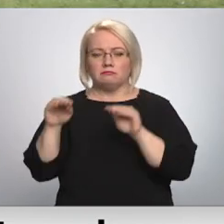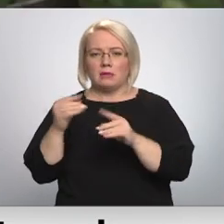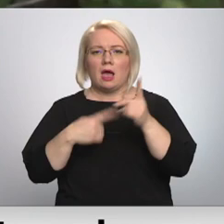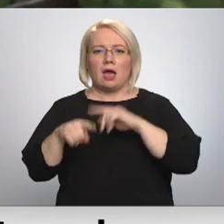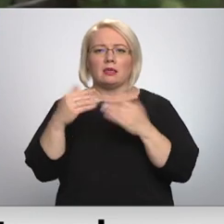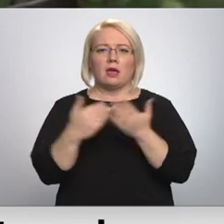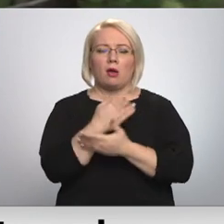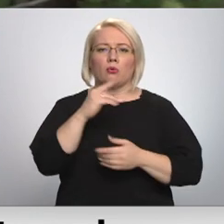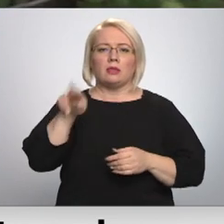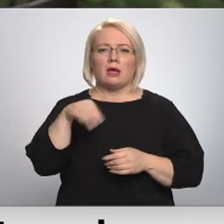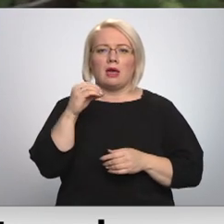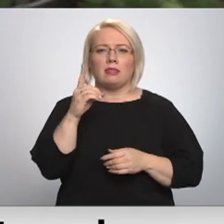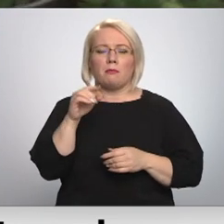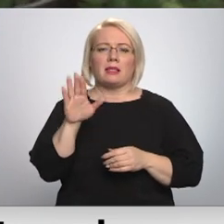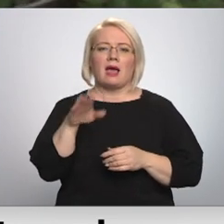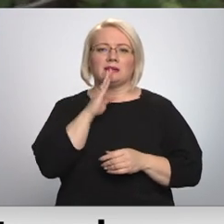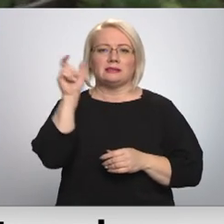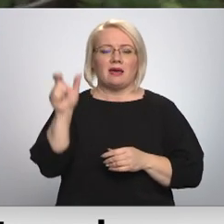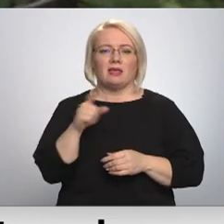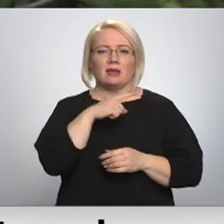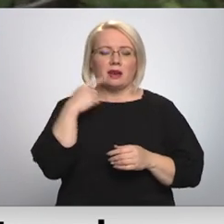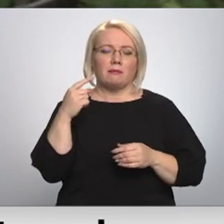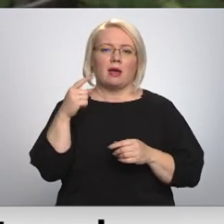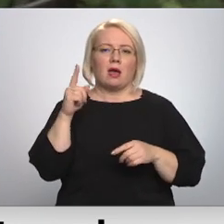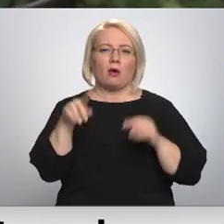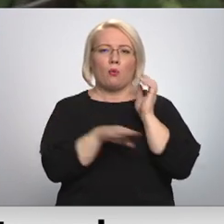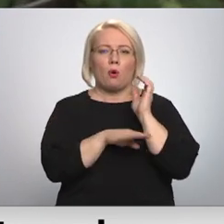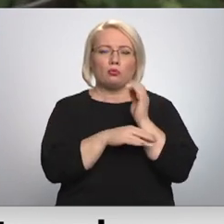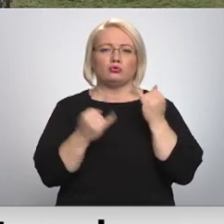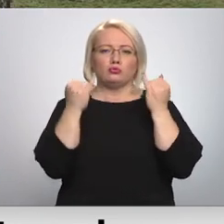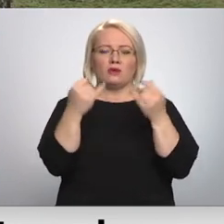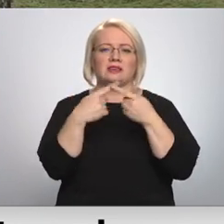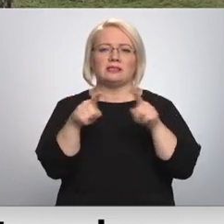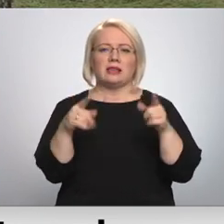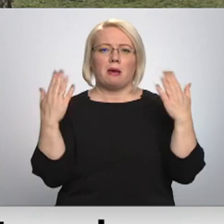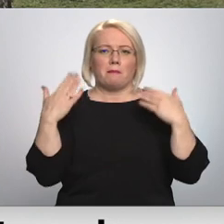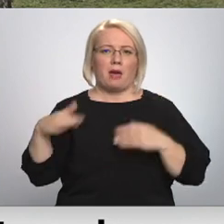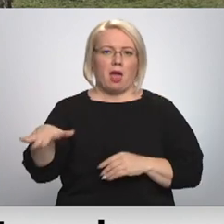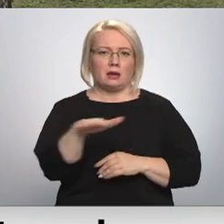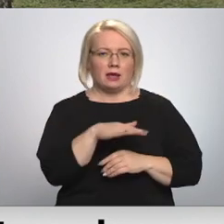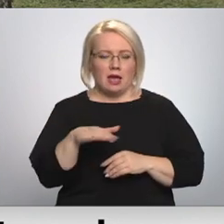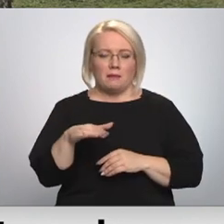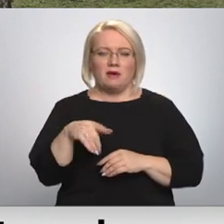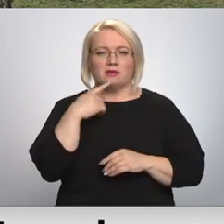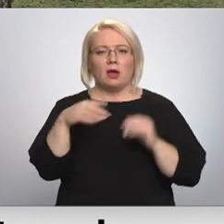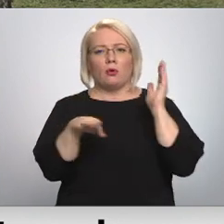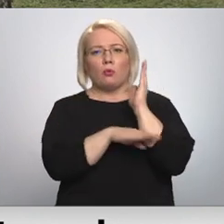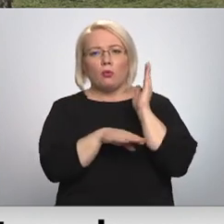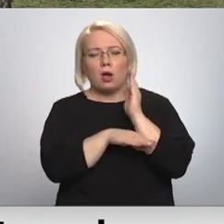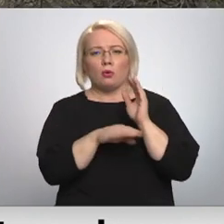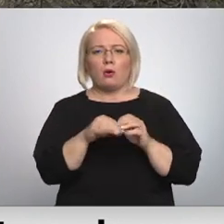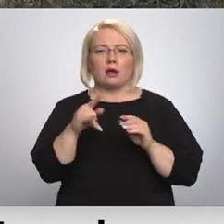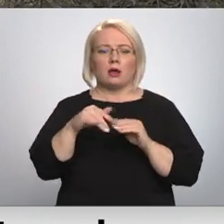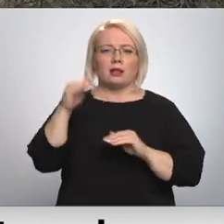depo, vai kā vēlētos daļdārsniec ap daļu koku uzdāvināt citiem novada parkiem. Arboristi atzīs, ka koku arī izmēros